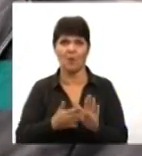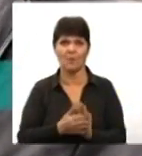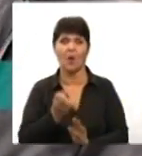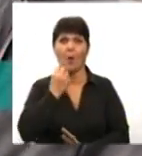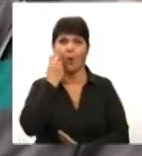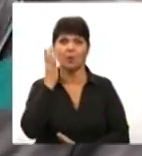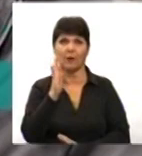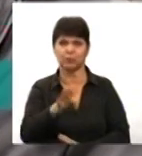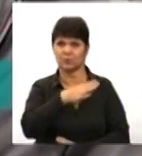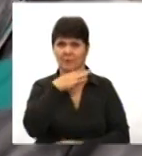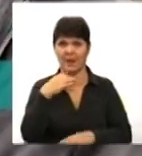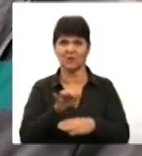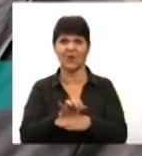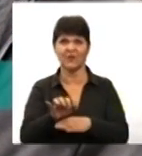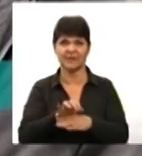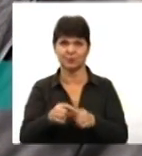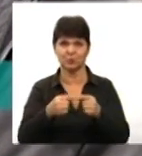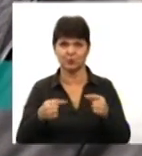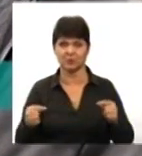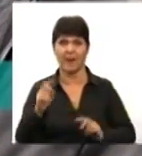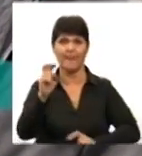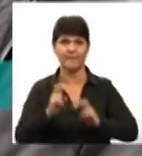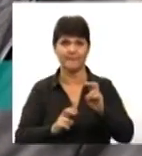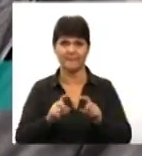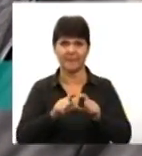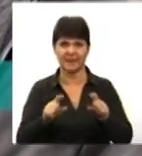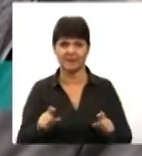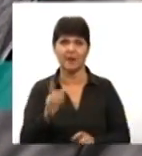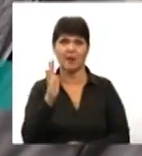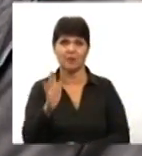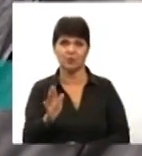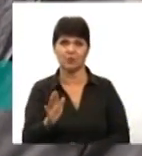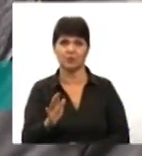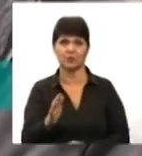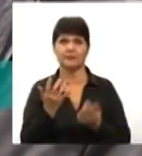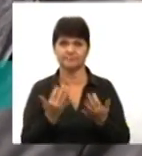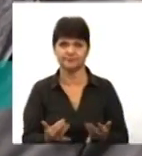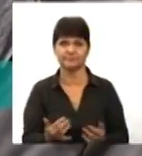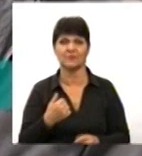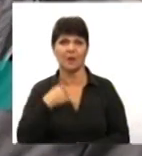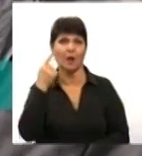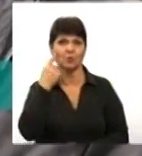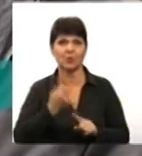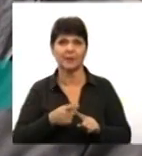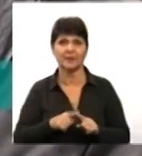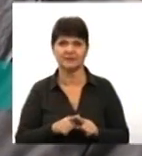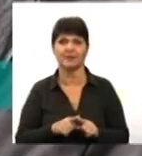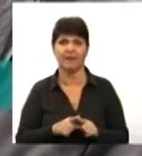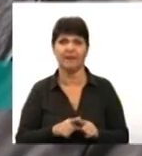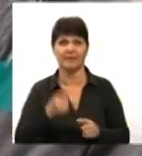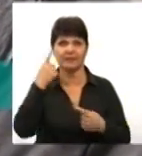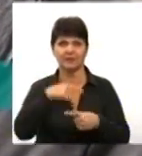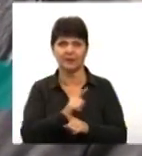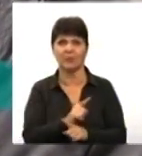виробництво цих приладів і буде на них попит, тому що я думаю, що ця технологія не обмежиться тільки містом